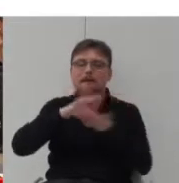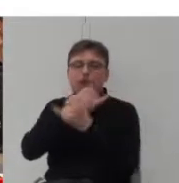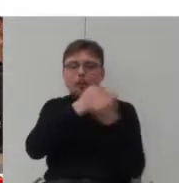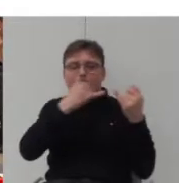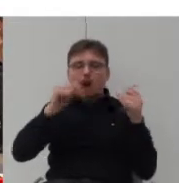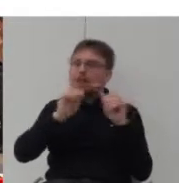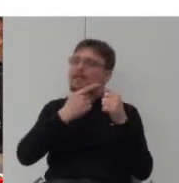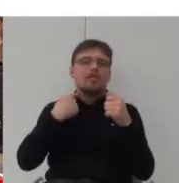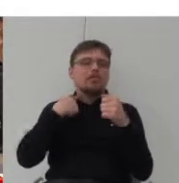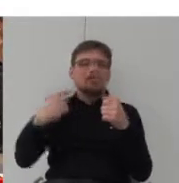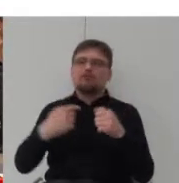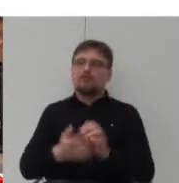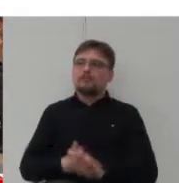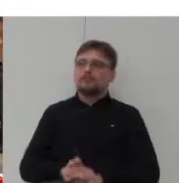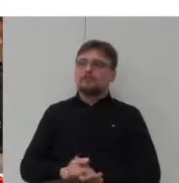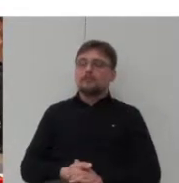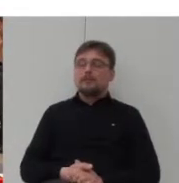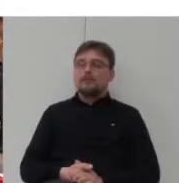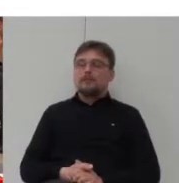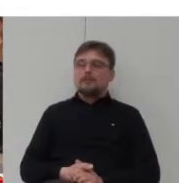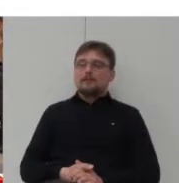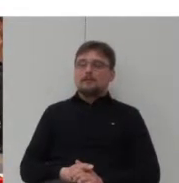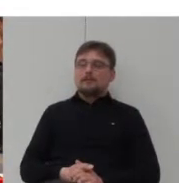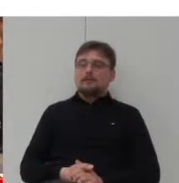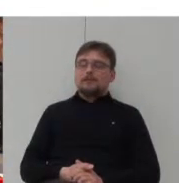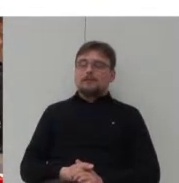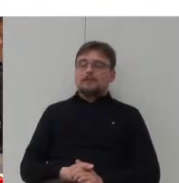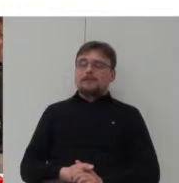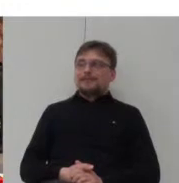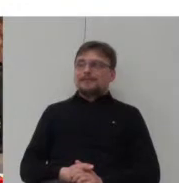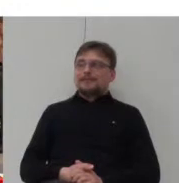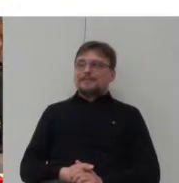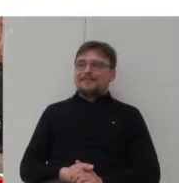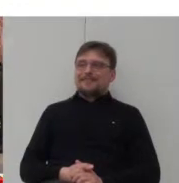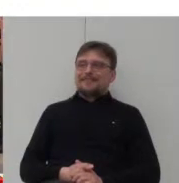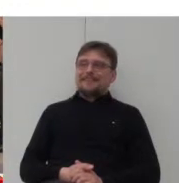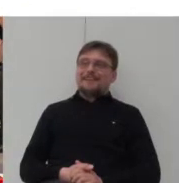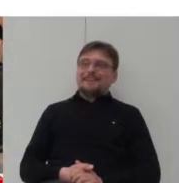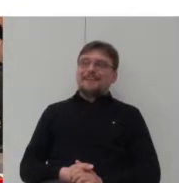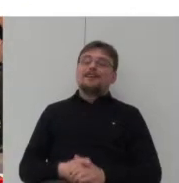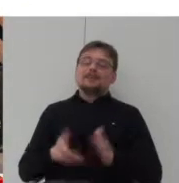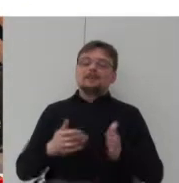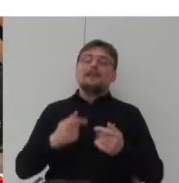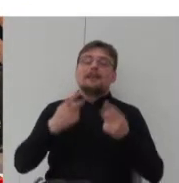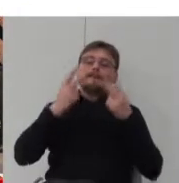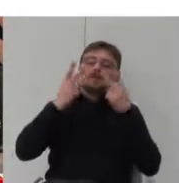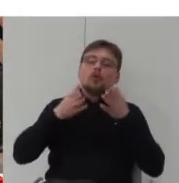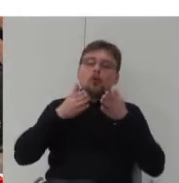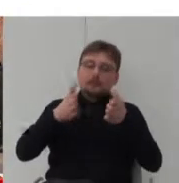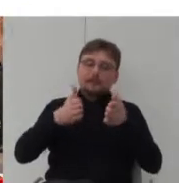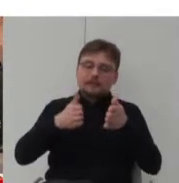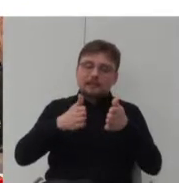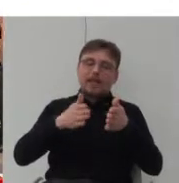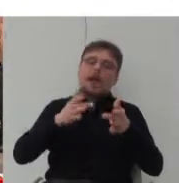skala ulic. Są to najczęściej przestrzenie pieszo-jezdne o szerokości 5